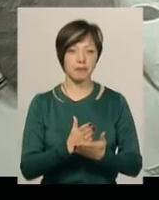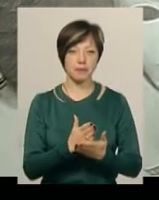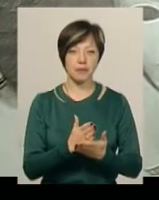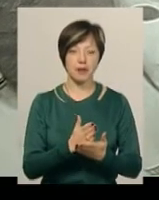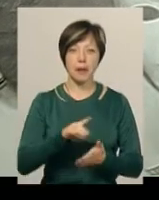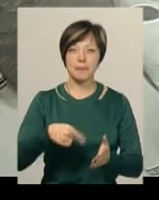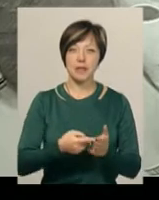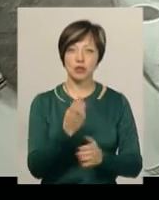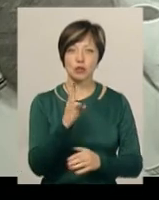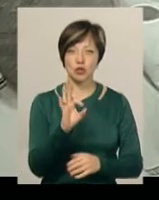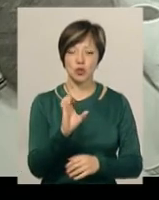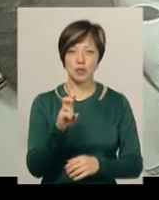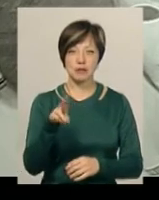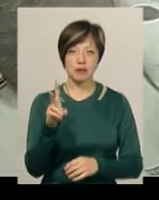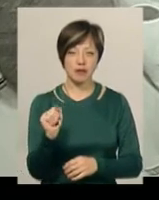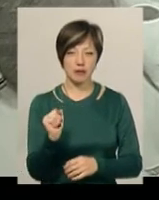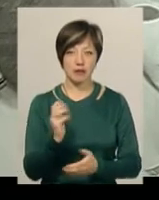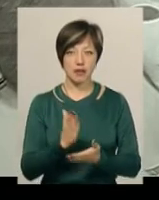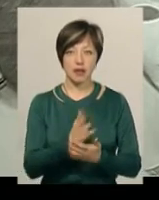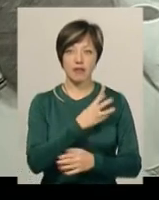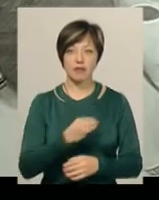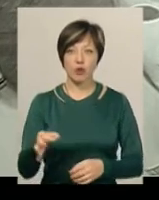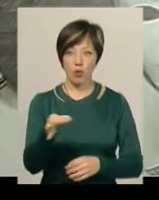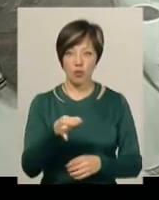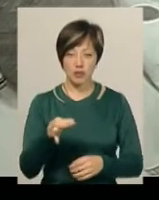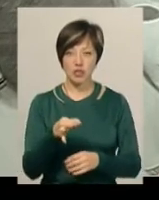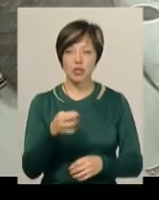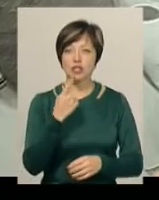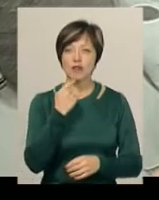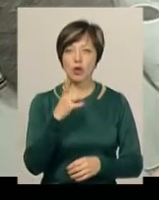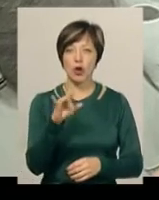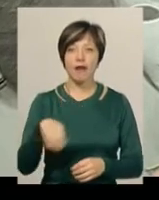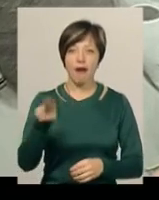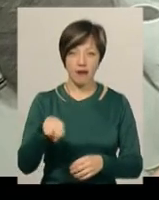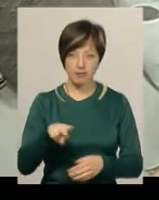Місто Шостка є представлено. Львівська область, місто Червоноград.